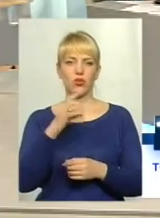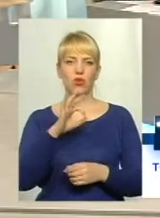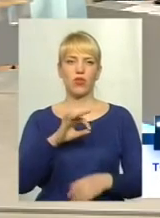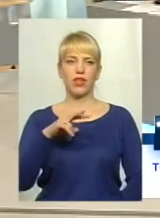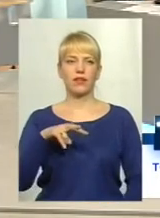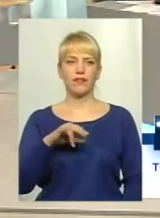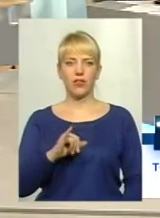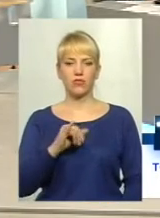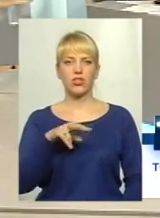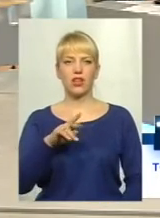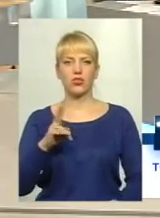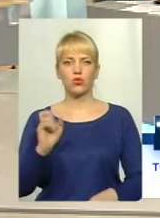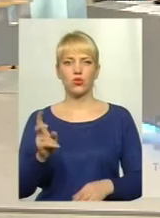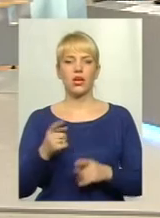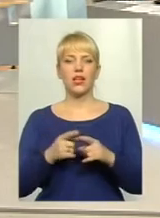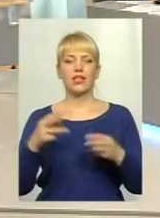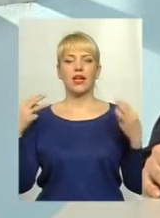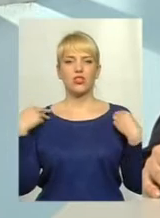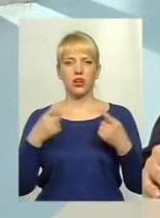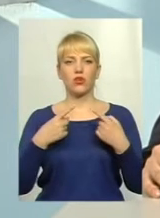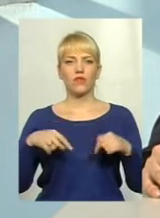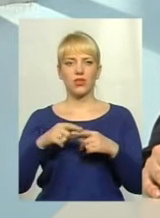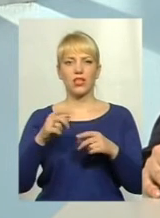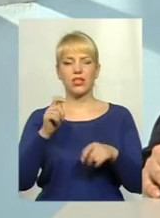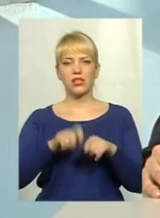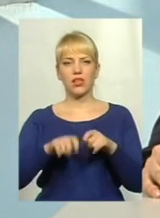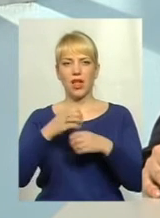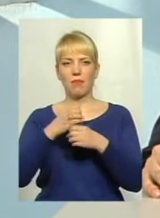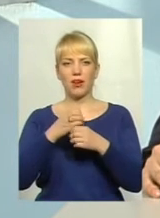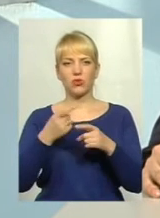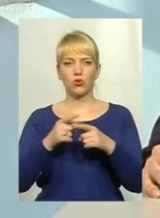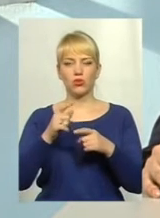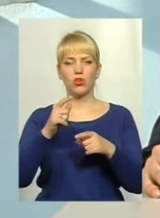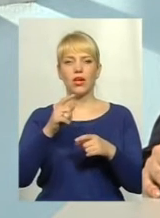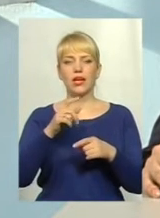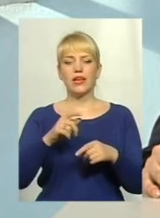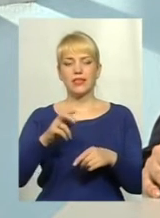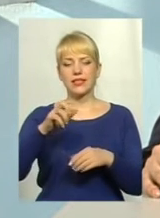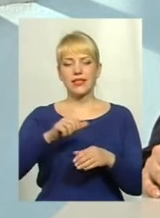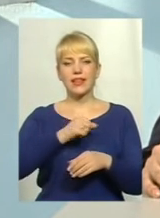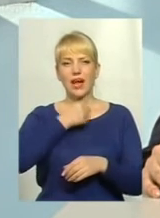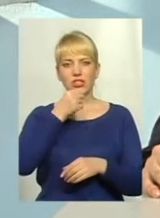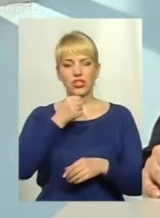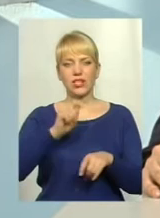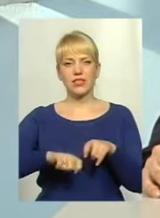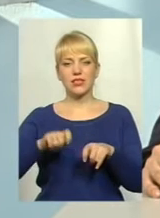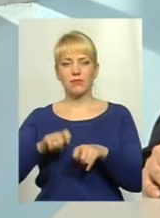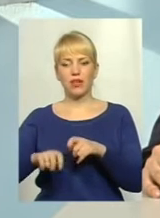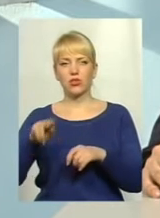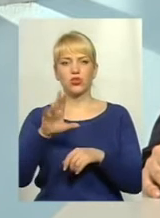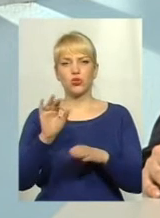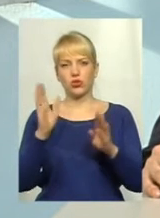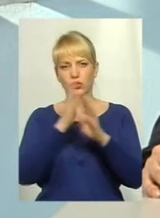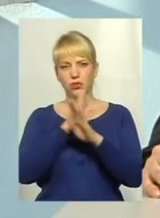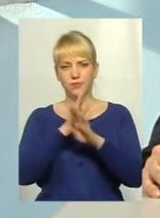Іванович Ліщук. Начальник відділу інструментального лабораторного контролю, старший державний інспектор з охорони навколишнього природного середовища